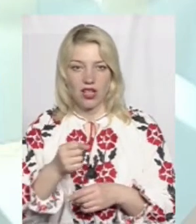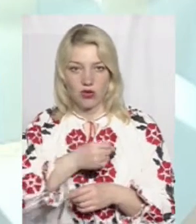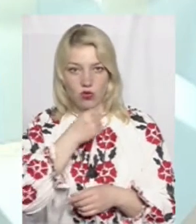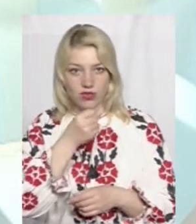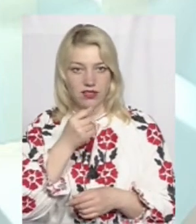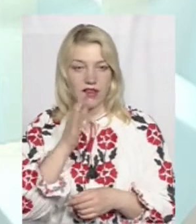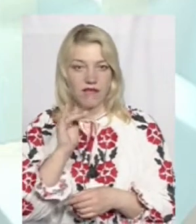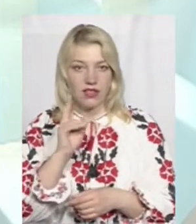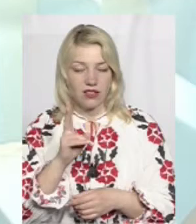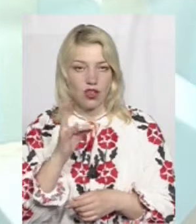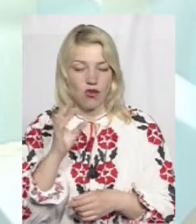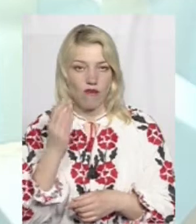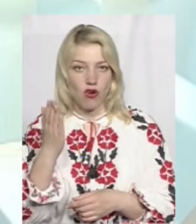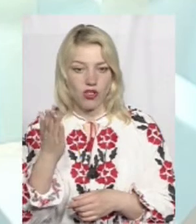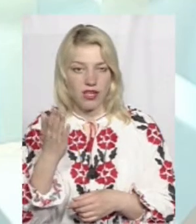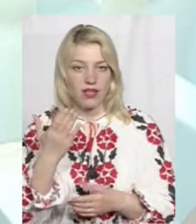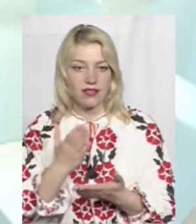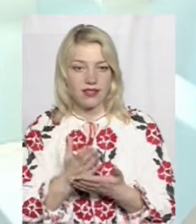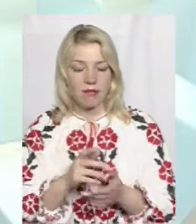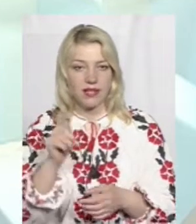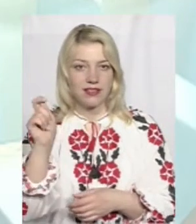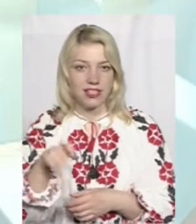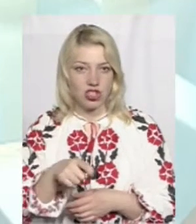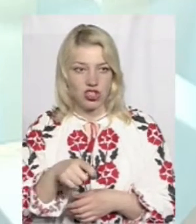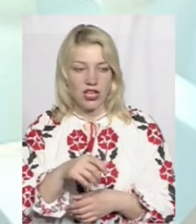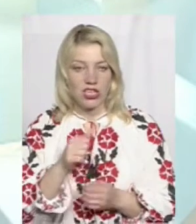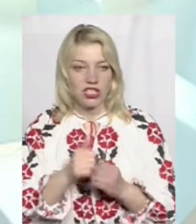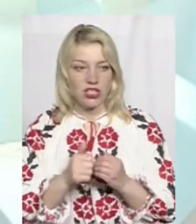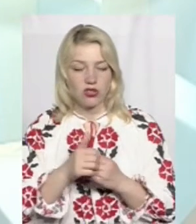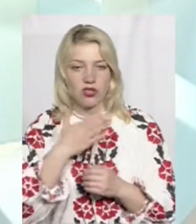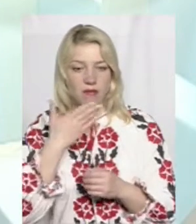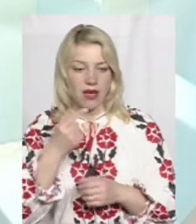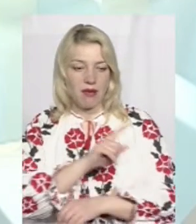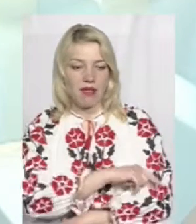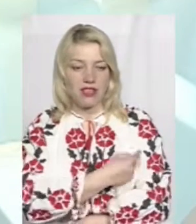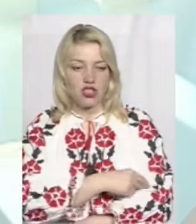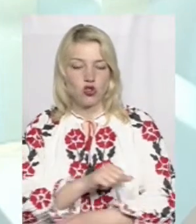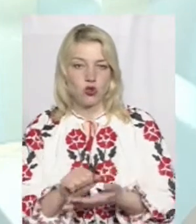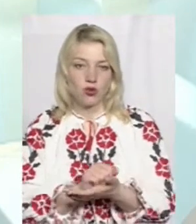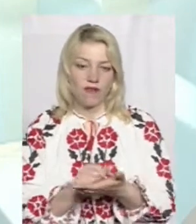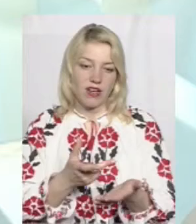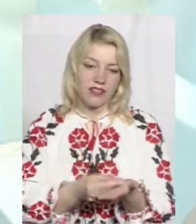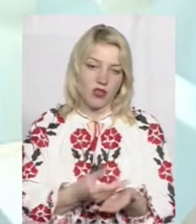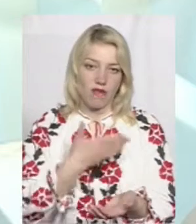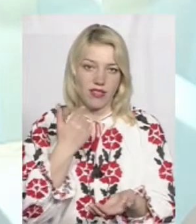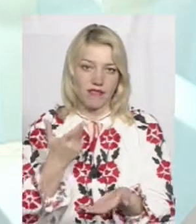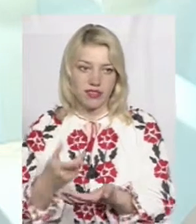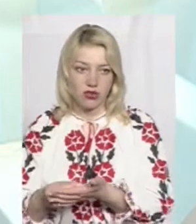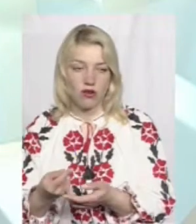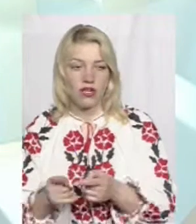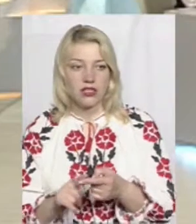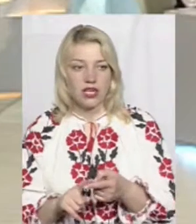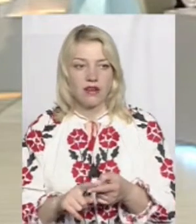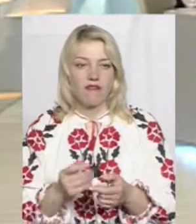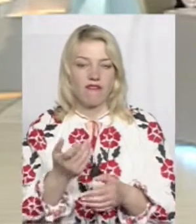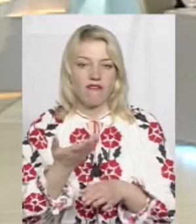вік, але вони приїжджі, часто нема медичної документації, вакцинований, не вакцинований, трохи